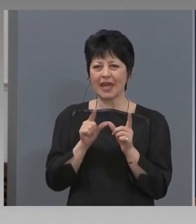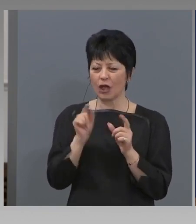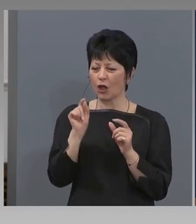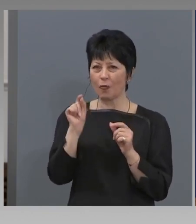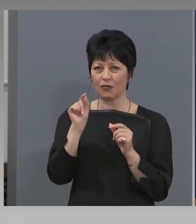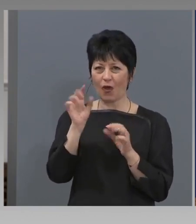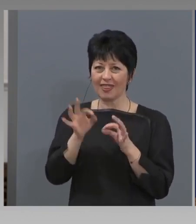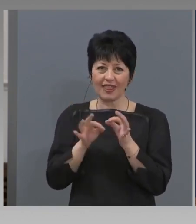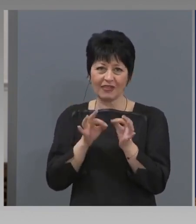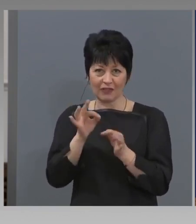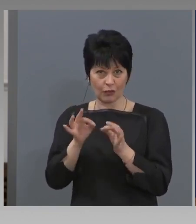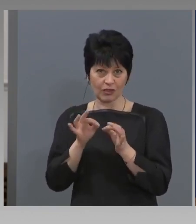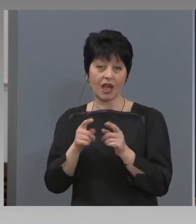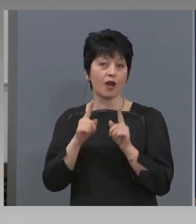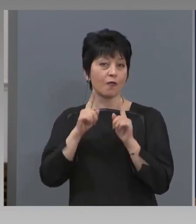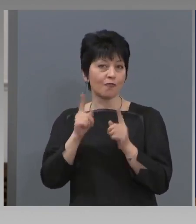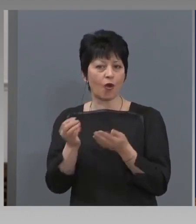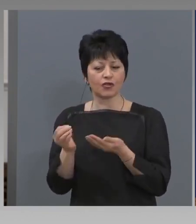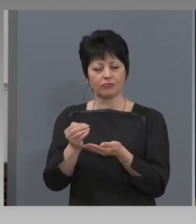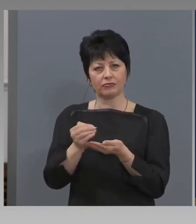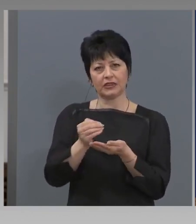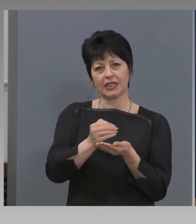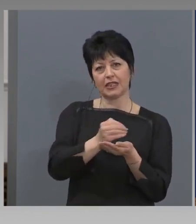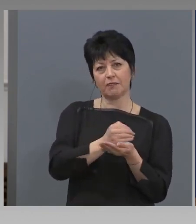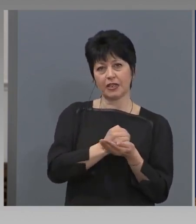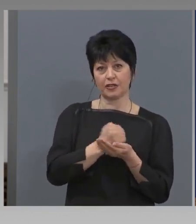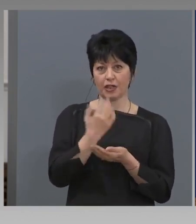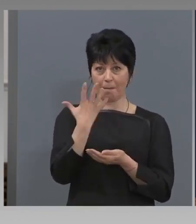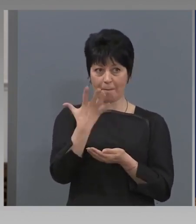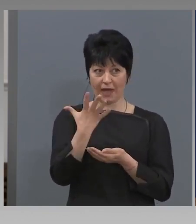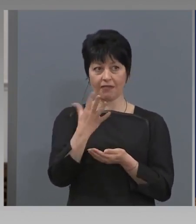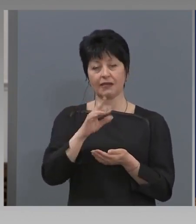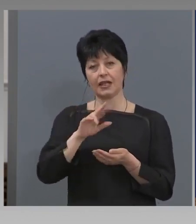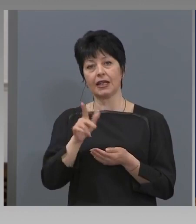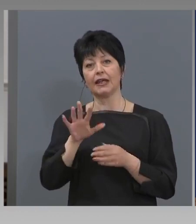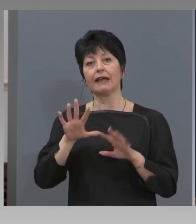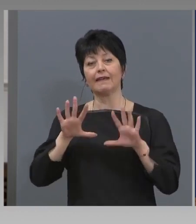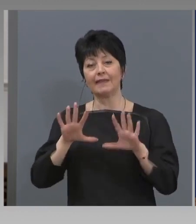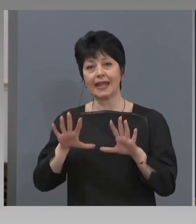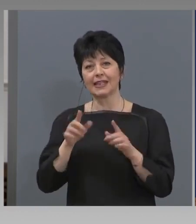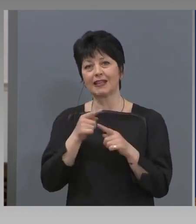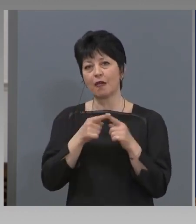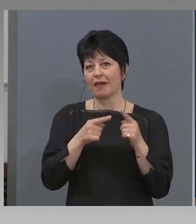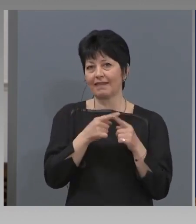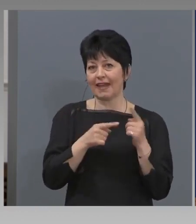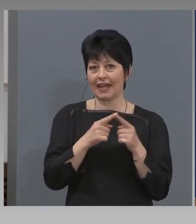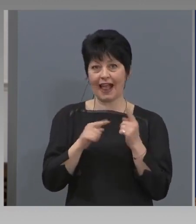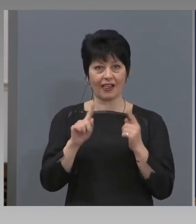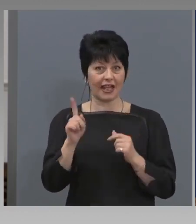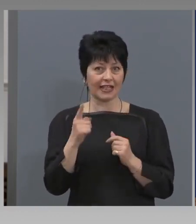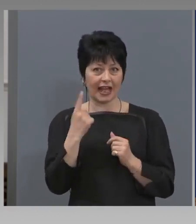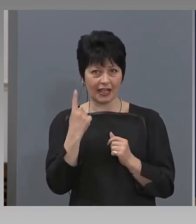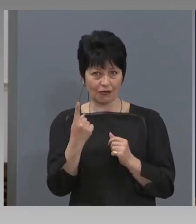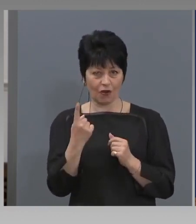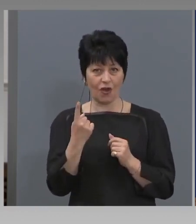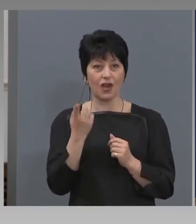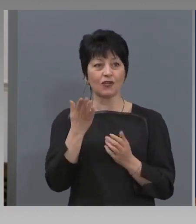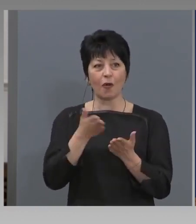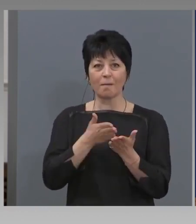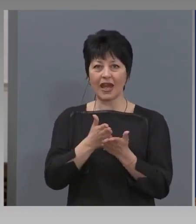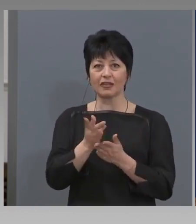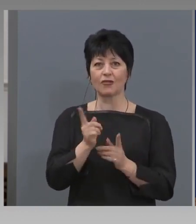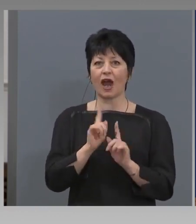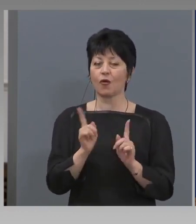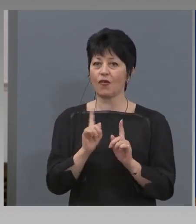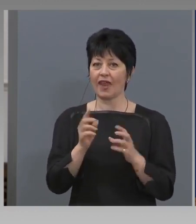вируса, тогава може да събираш 5, даже 10 материала на едно. Обаче, ако метода не е чувствителен